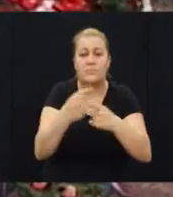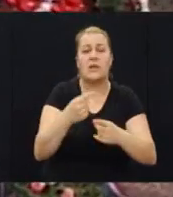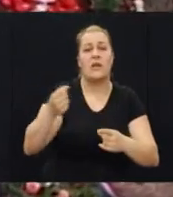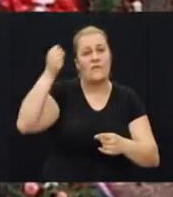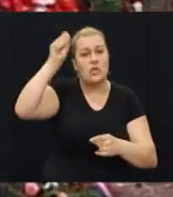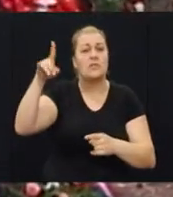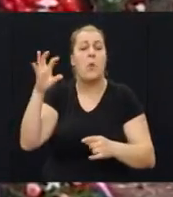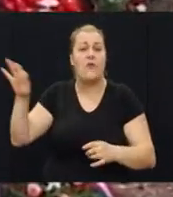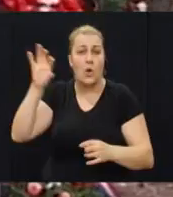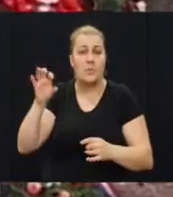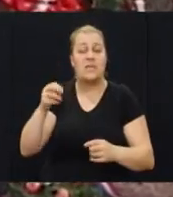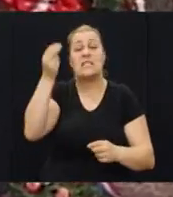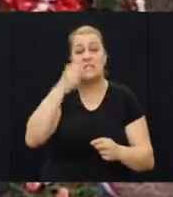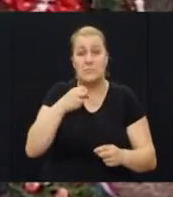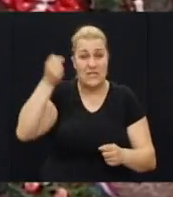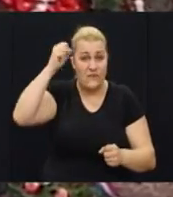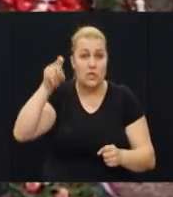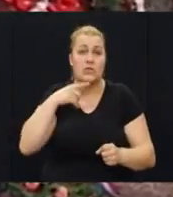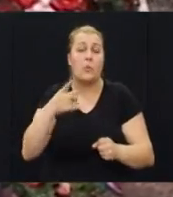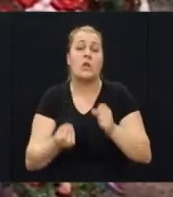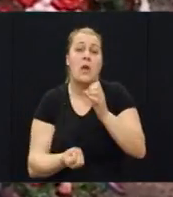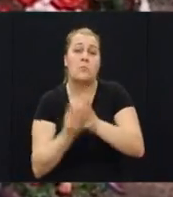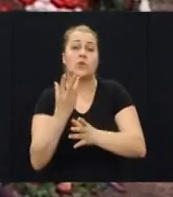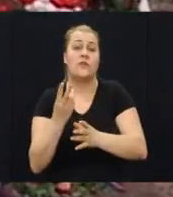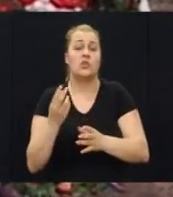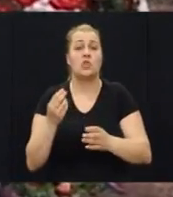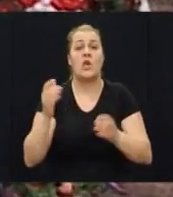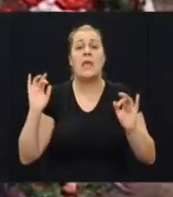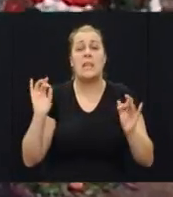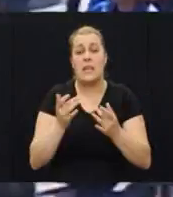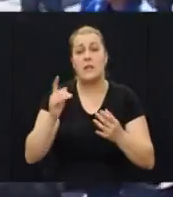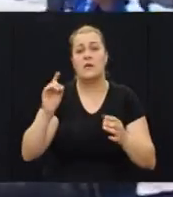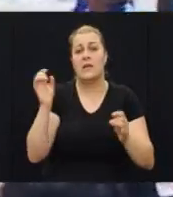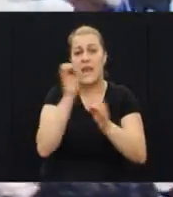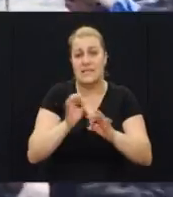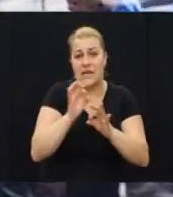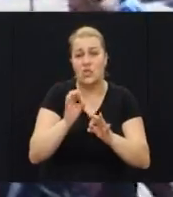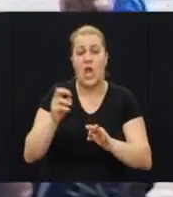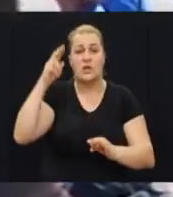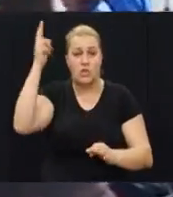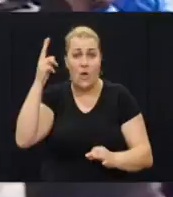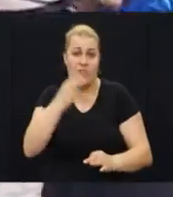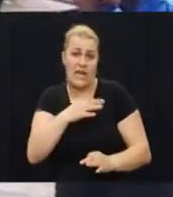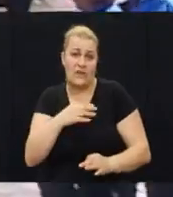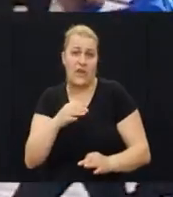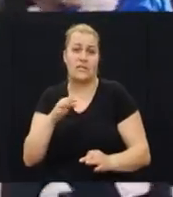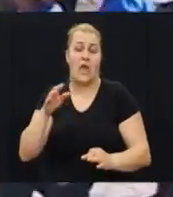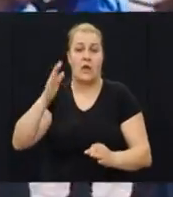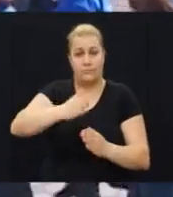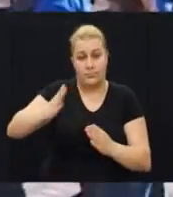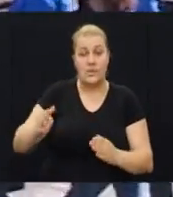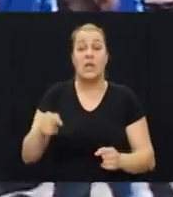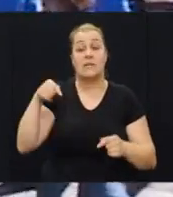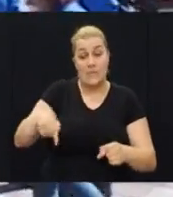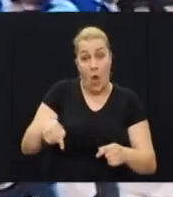posljednjih fašizmov u Europi, srpskim fašizmom koji je prozročio nesreću u Sloveniji, Hrvatskoj, BiH i Kosovu. Okrenuo se budućnosti, za nju je